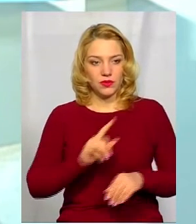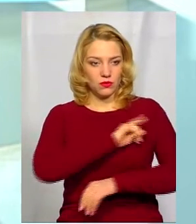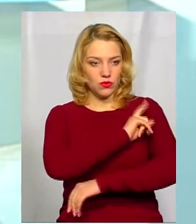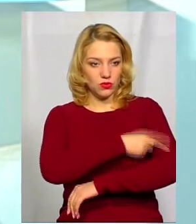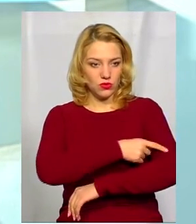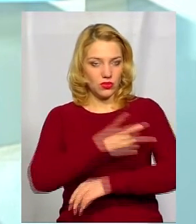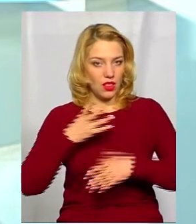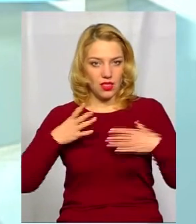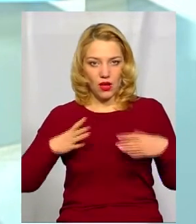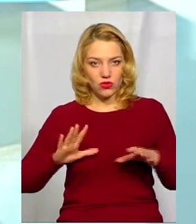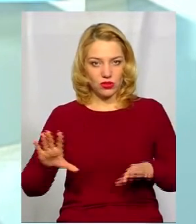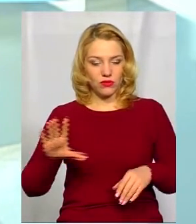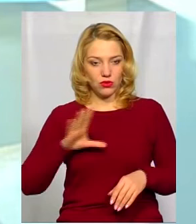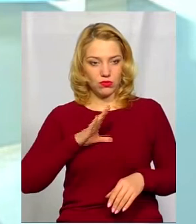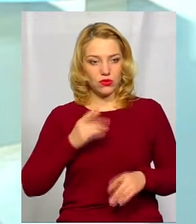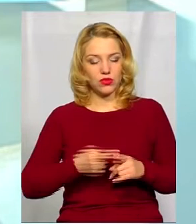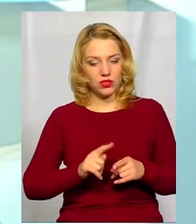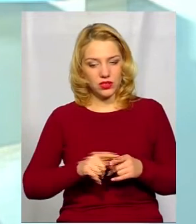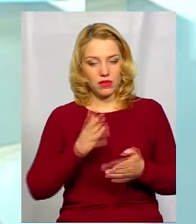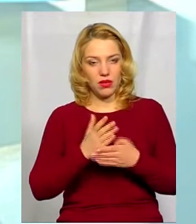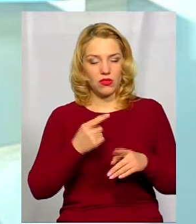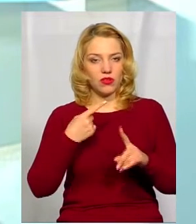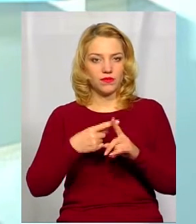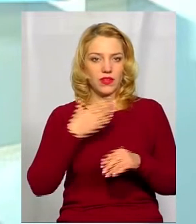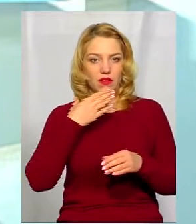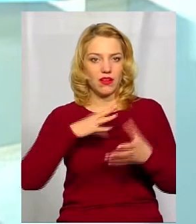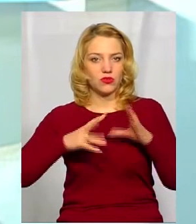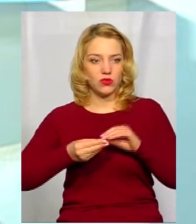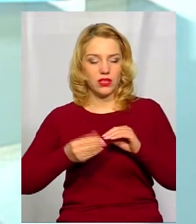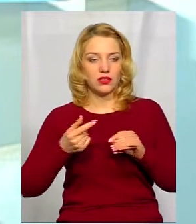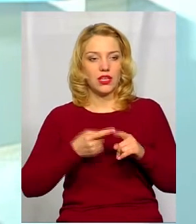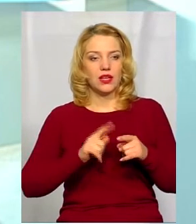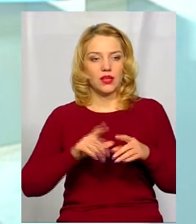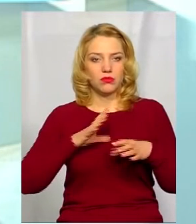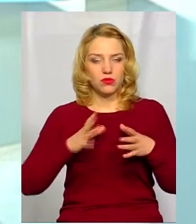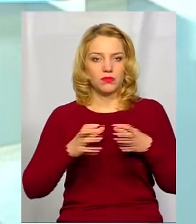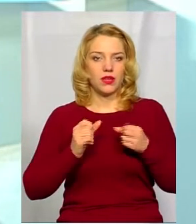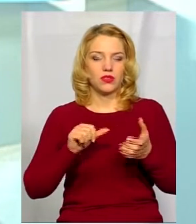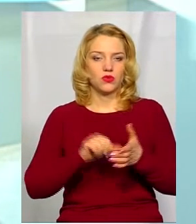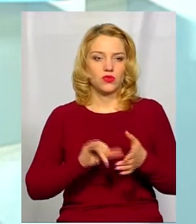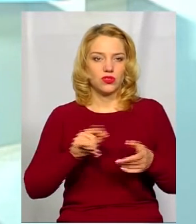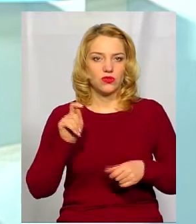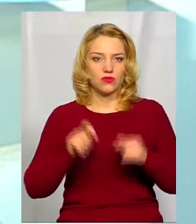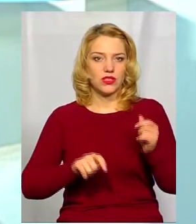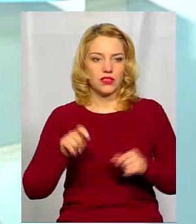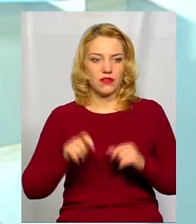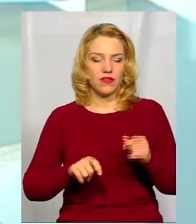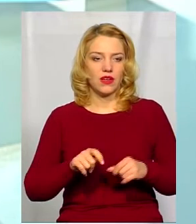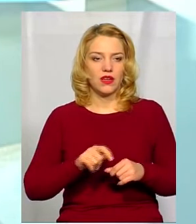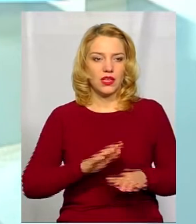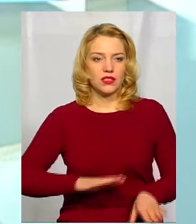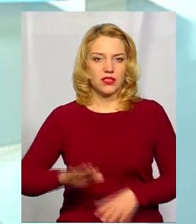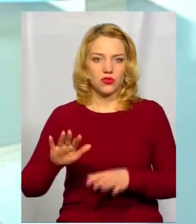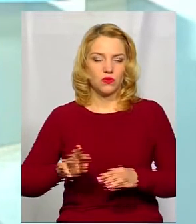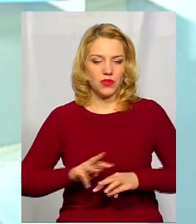потужньо і неочікувано було. Знаєте, це теж мало свій результат. Брала участь у фестивалі пані